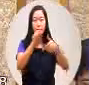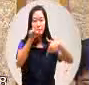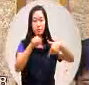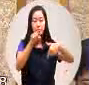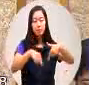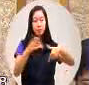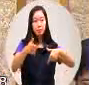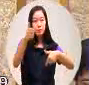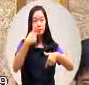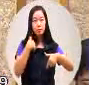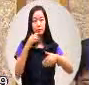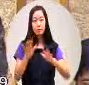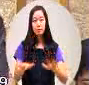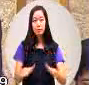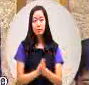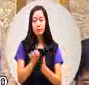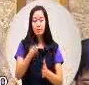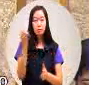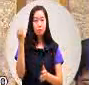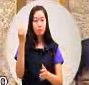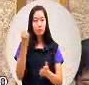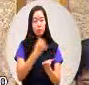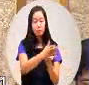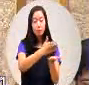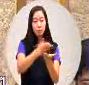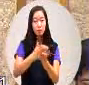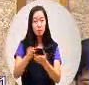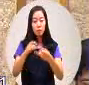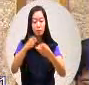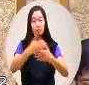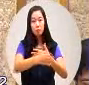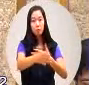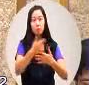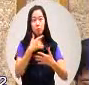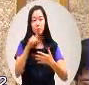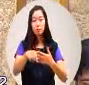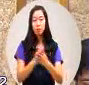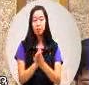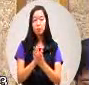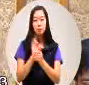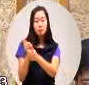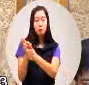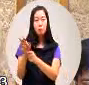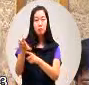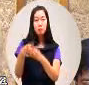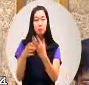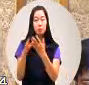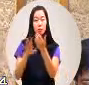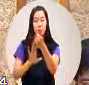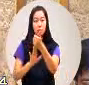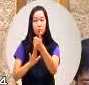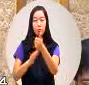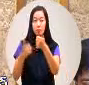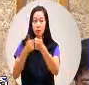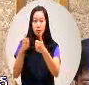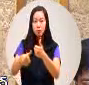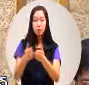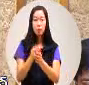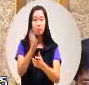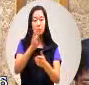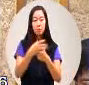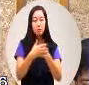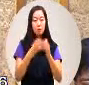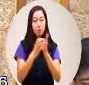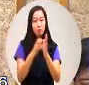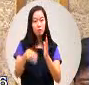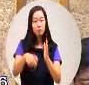答一言那个这个清疏工程是由那个农委会水保局台南分